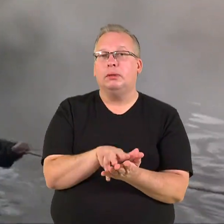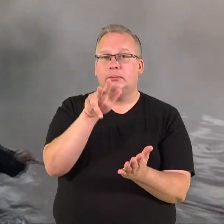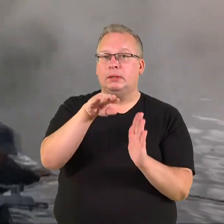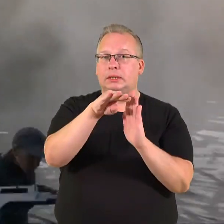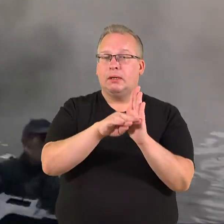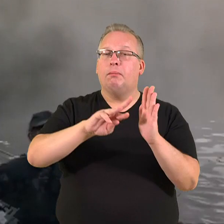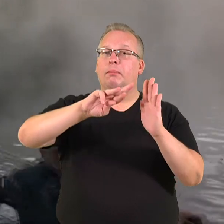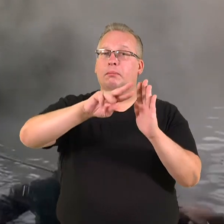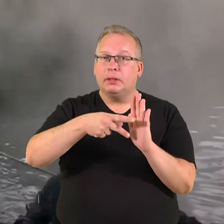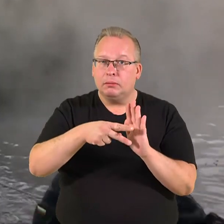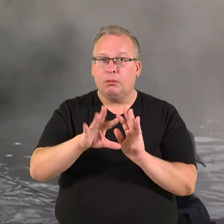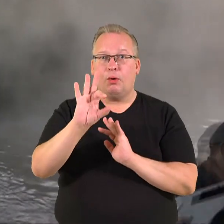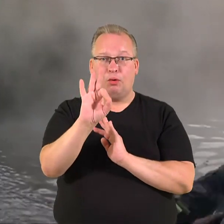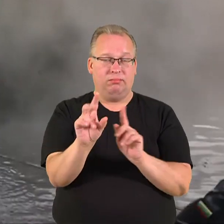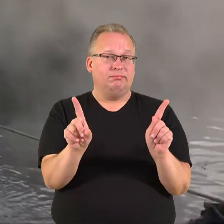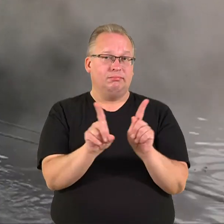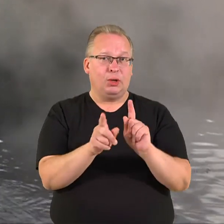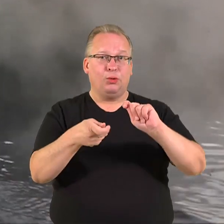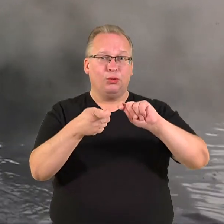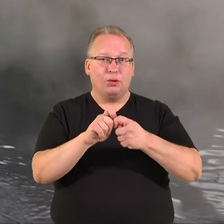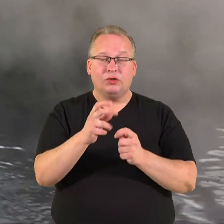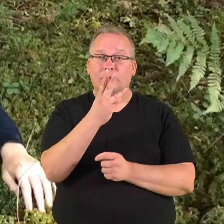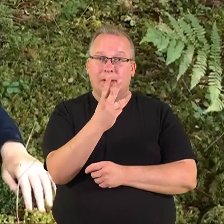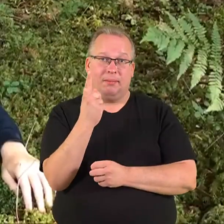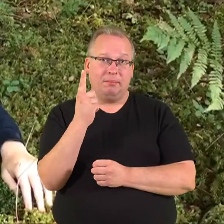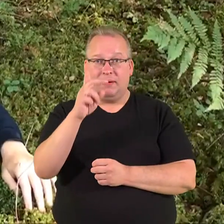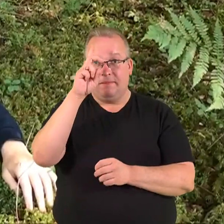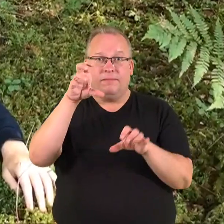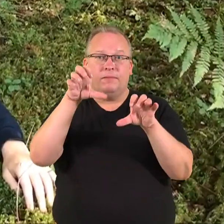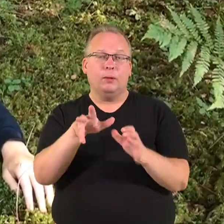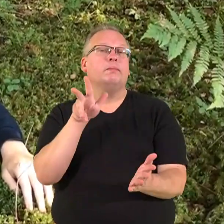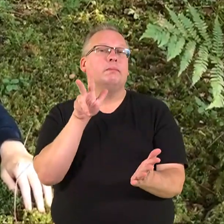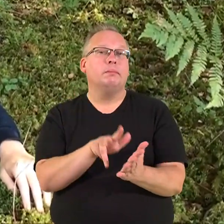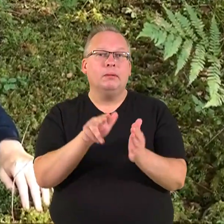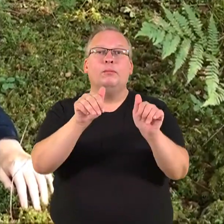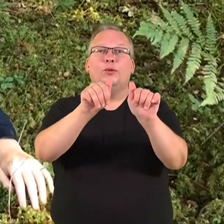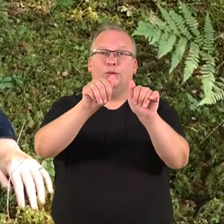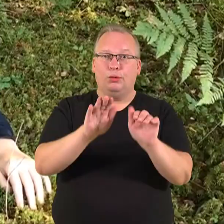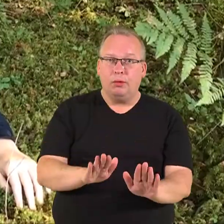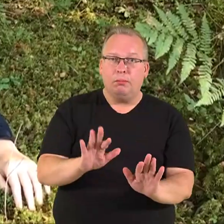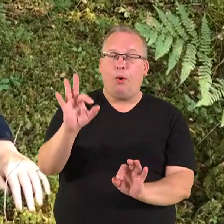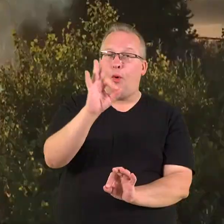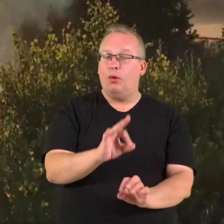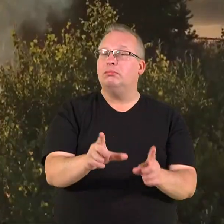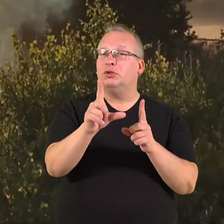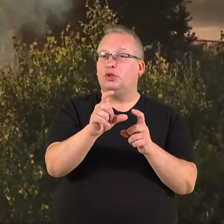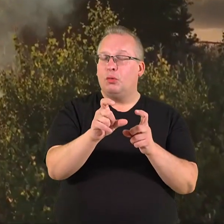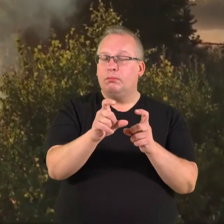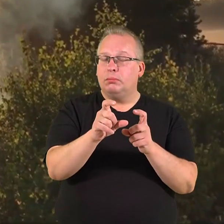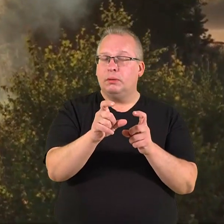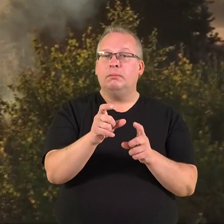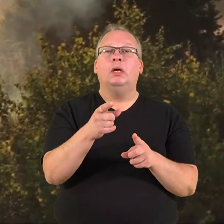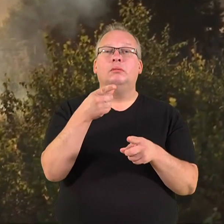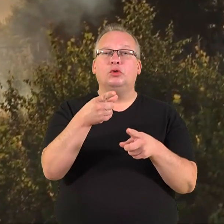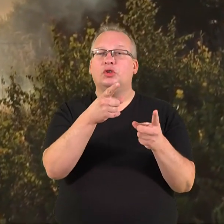įstatymo pakeitimas, o tų pačių metų gruodžio 31-ąją vyriausybė patvirtino nutarimą dėl Šiaulius sąjungos šaunamųjų